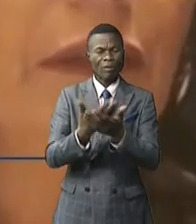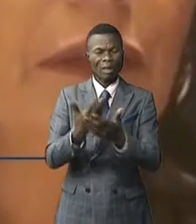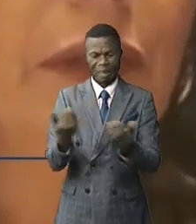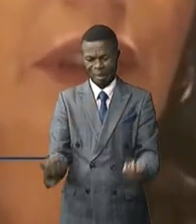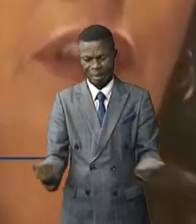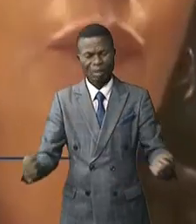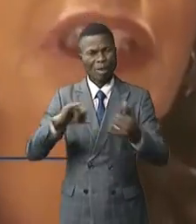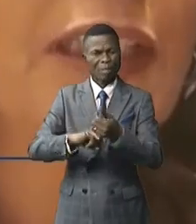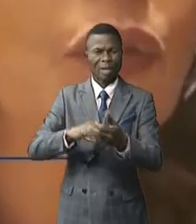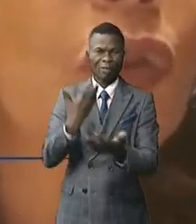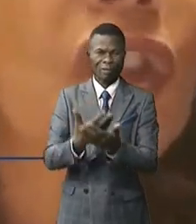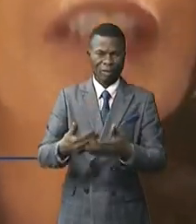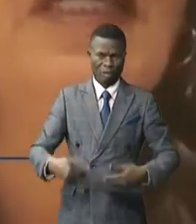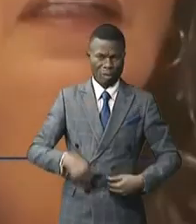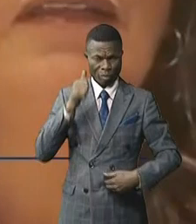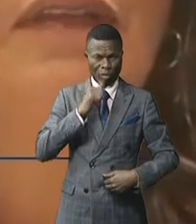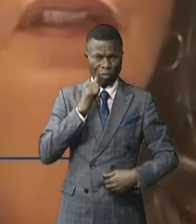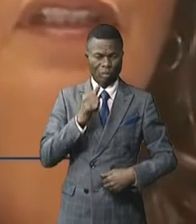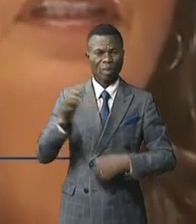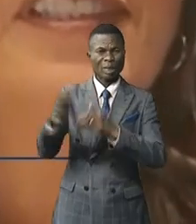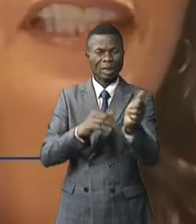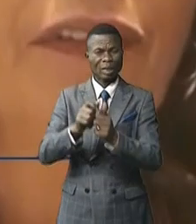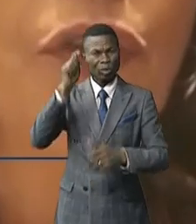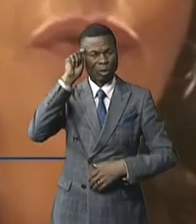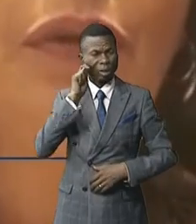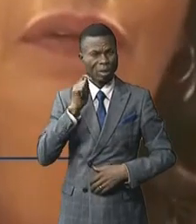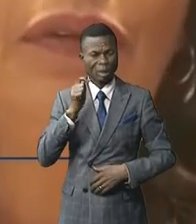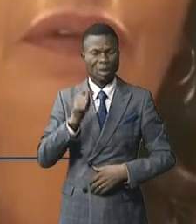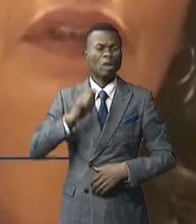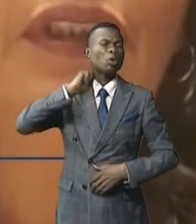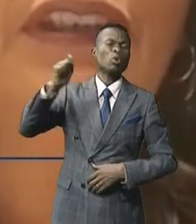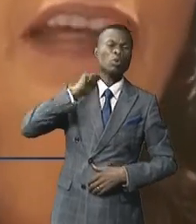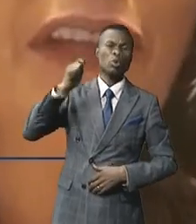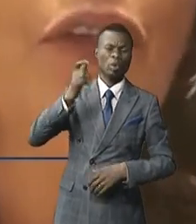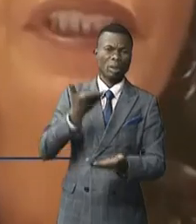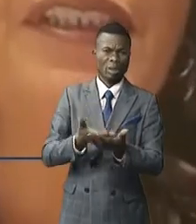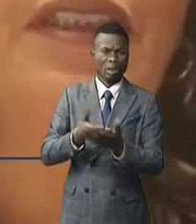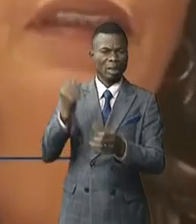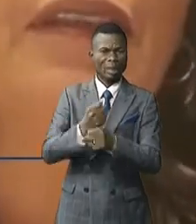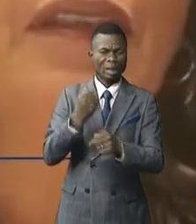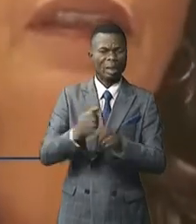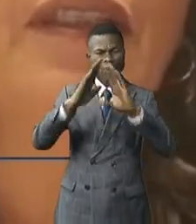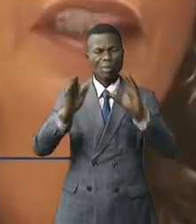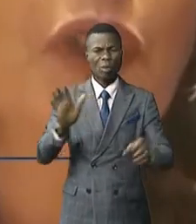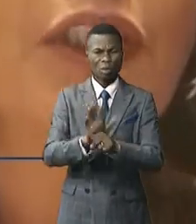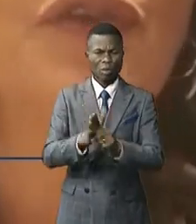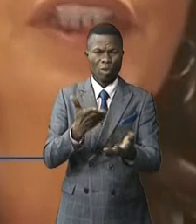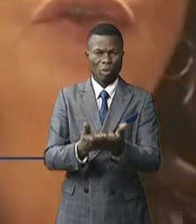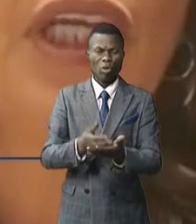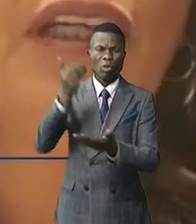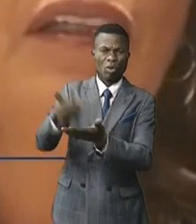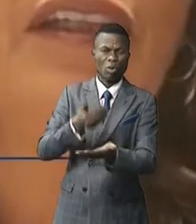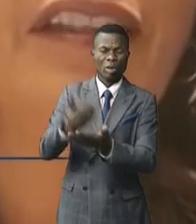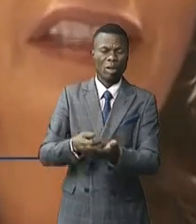forcés, mutilations génitales, servitude, travail domestique, exploitation